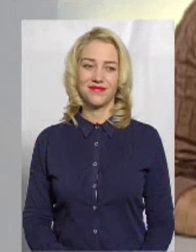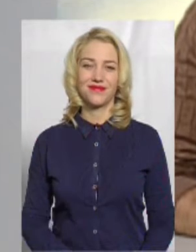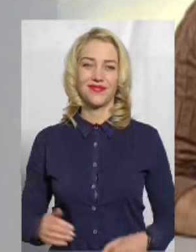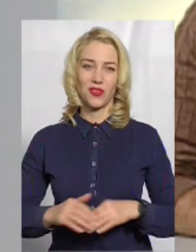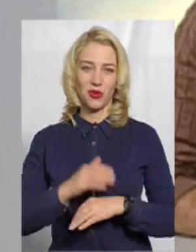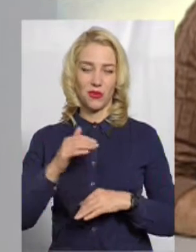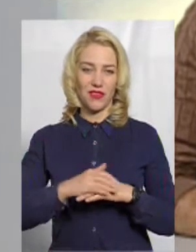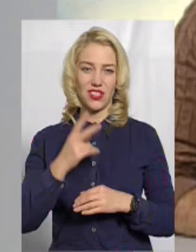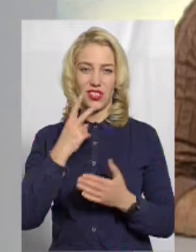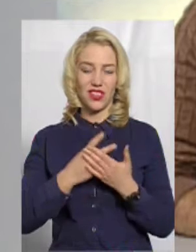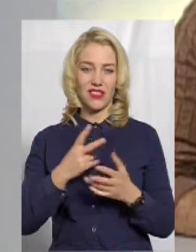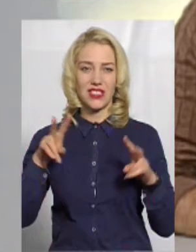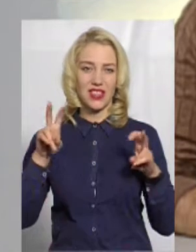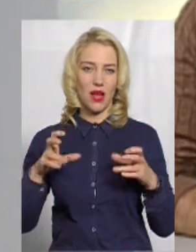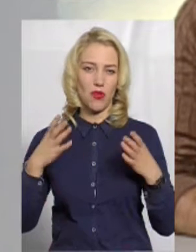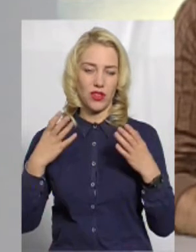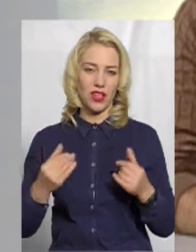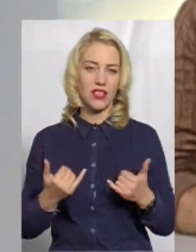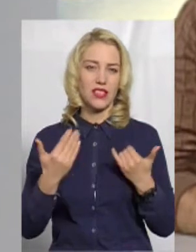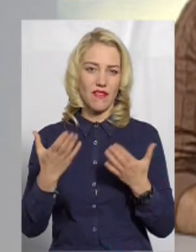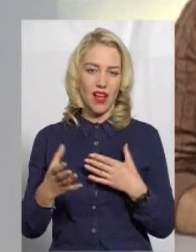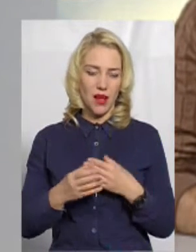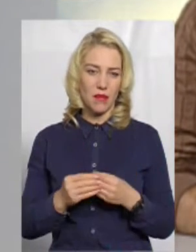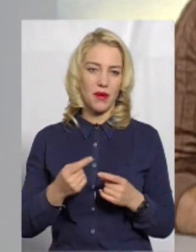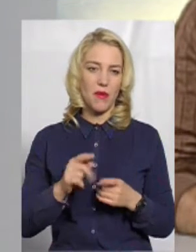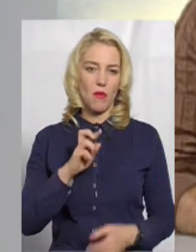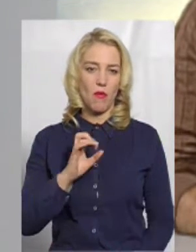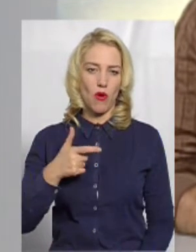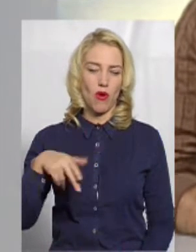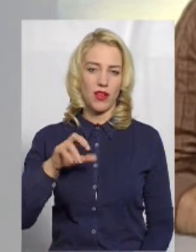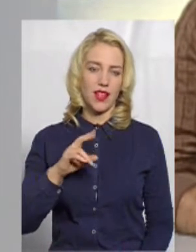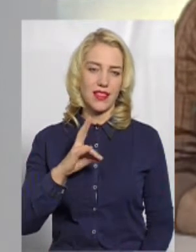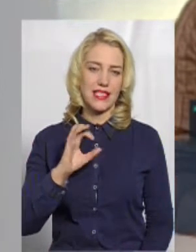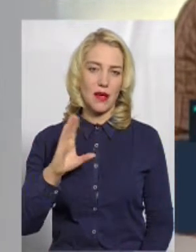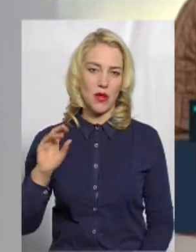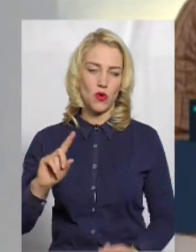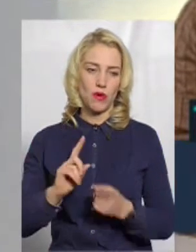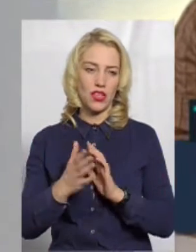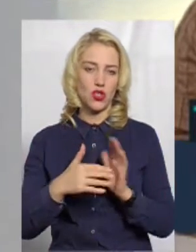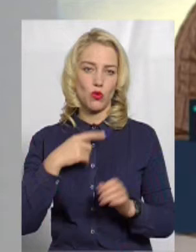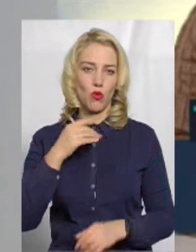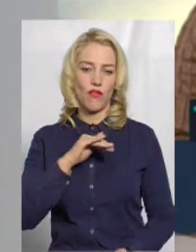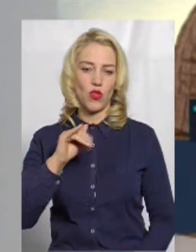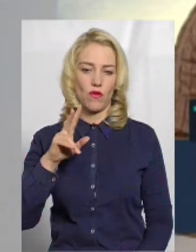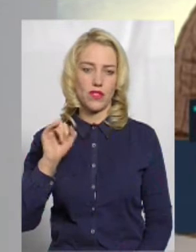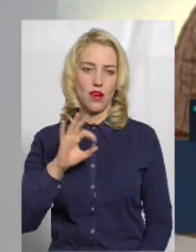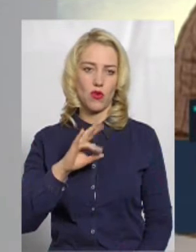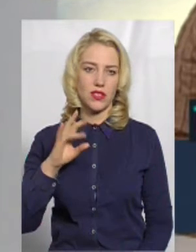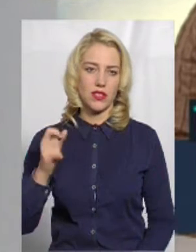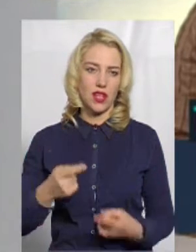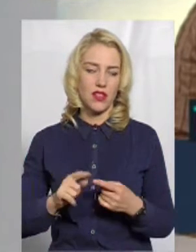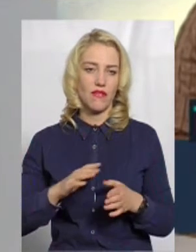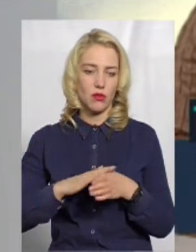Доброго вечора, це тема дня. З вами Богдан Семенюк. На жестову мову перекладає Оксана Фіновська. У Хмельницькому